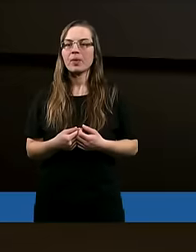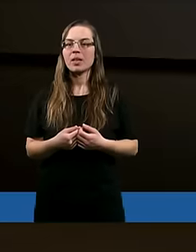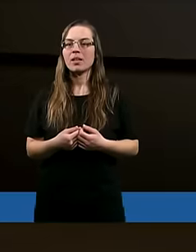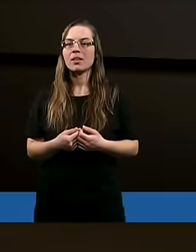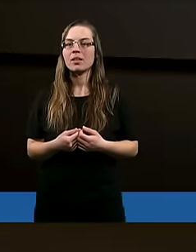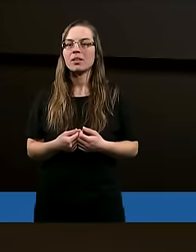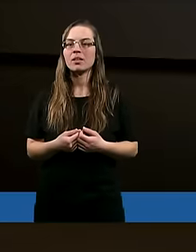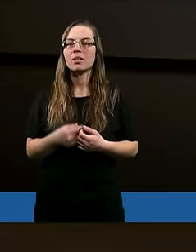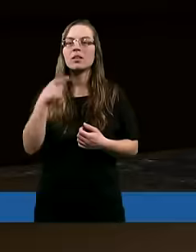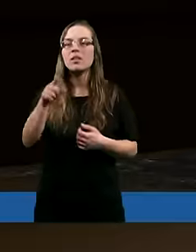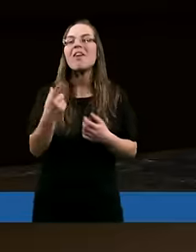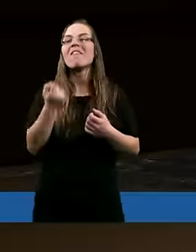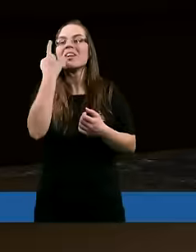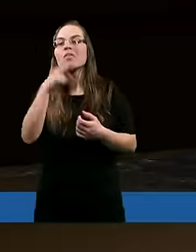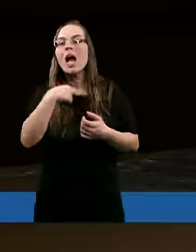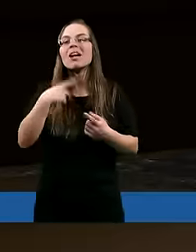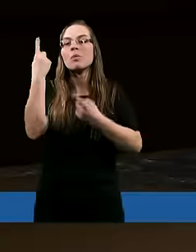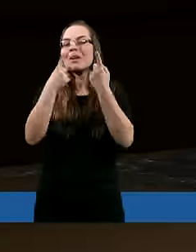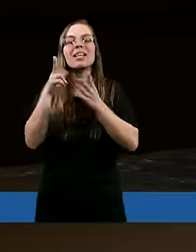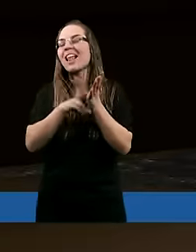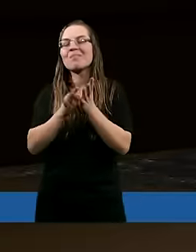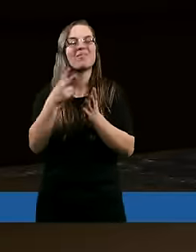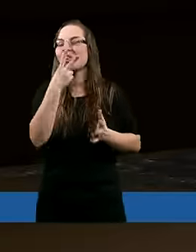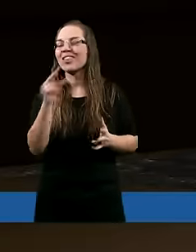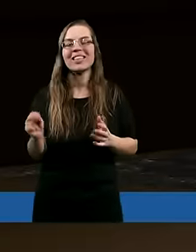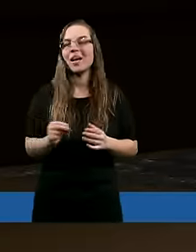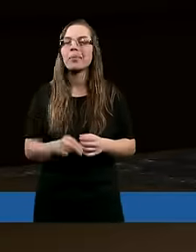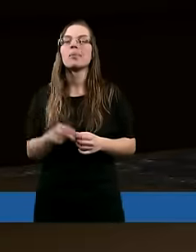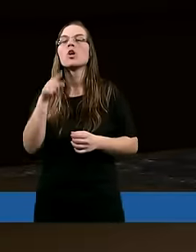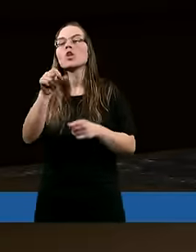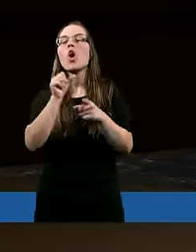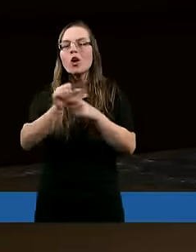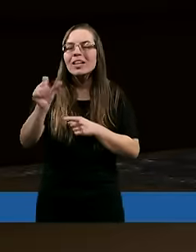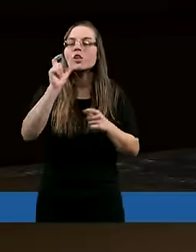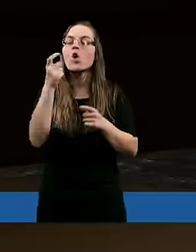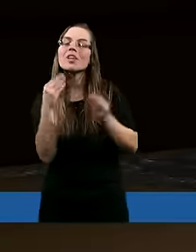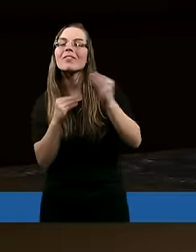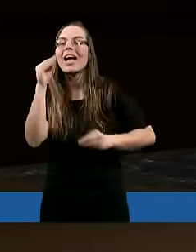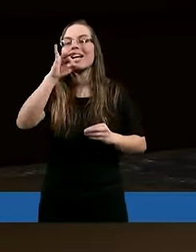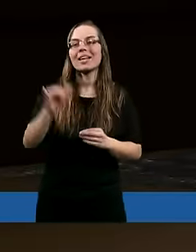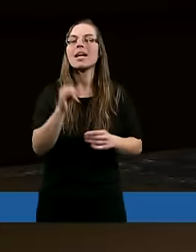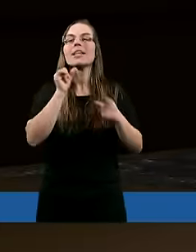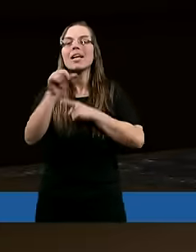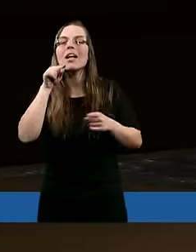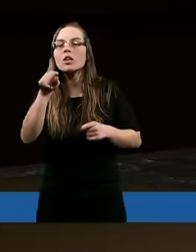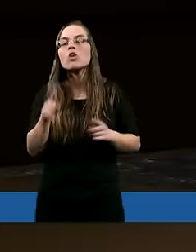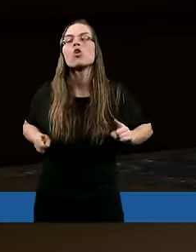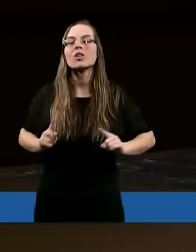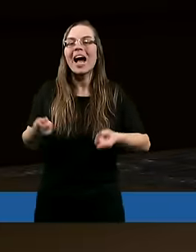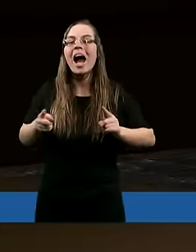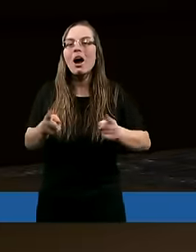Czy jest wytworem naszym ludzkim? Na pewno nie. Jest to coś więcej. Jest to